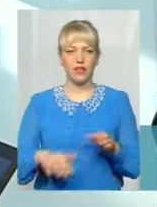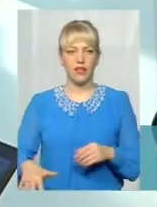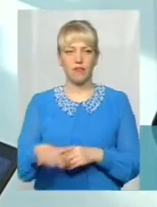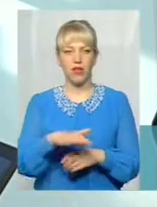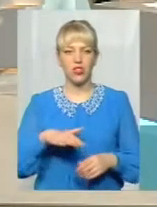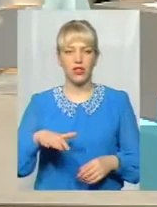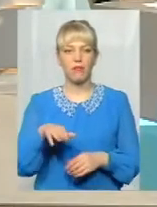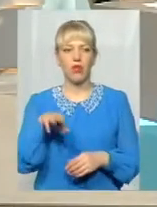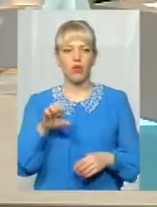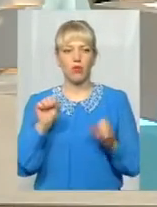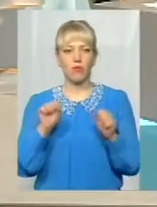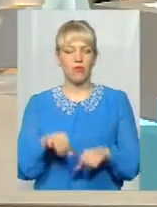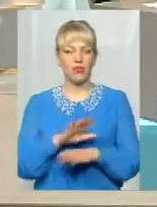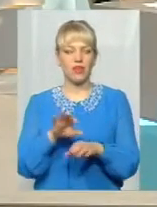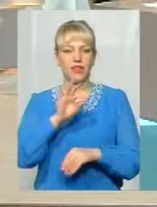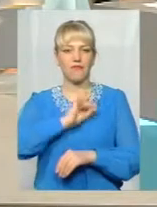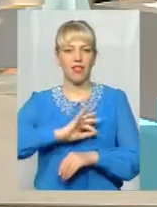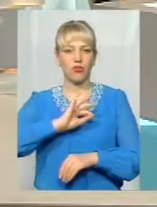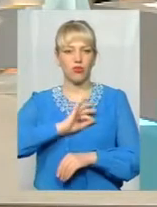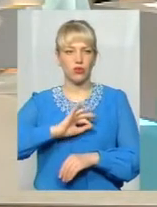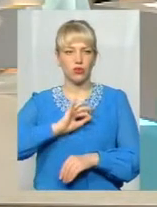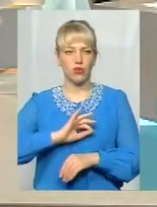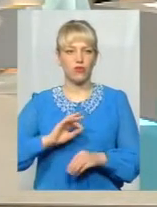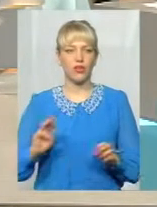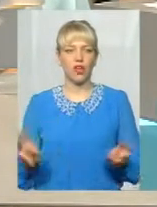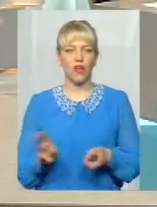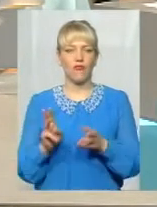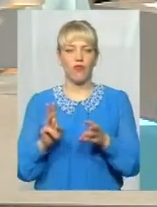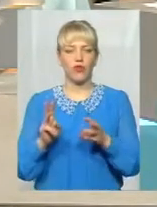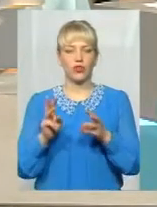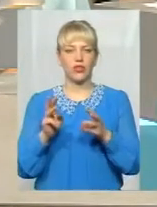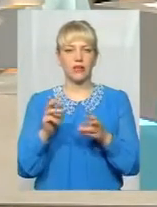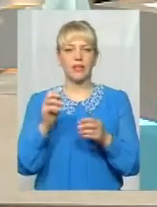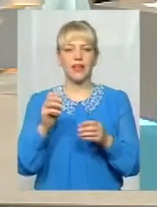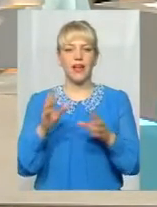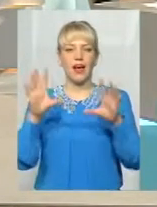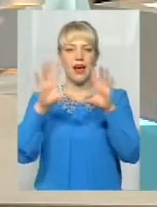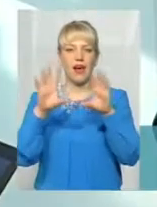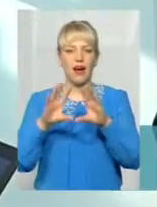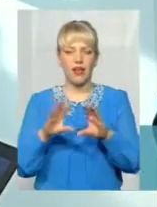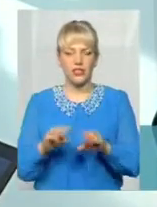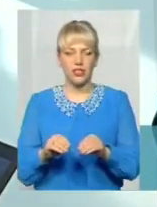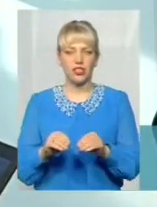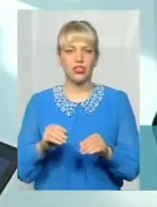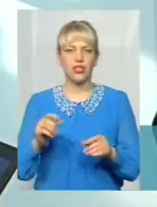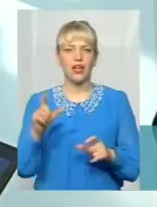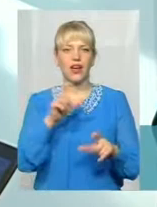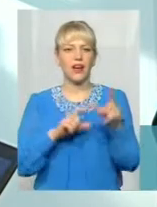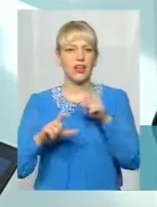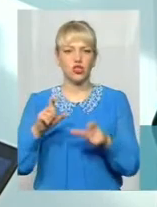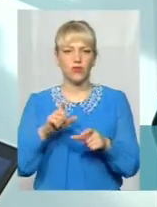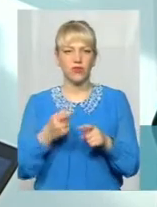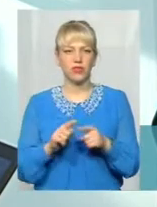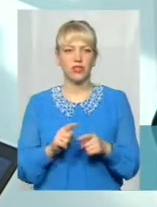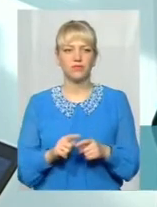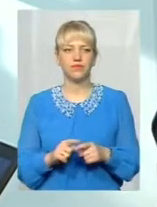то можна навіть і не використовувати вогнегасячі речовини, просто так званими хлопушками її прибити і не дати